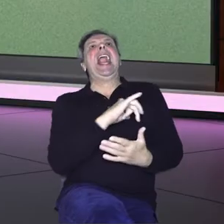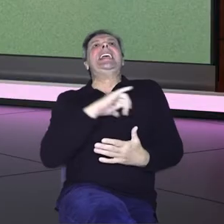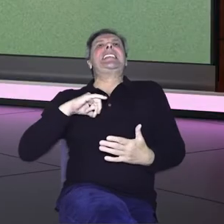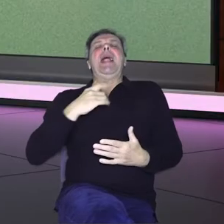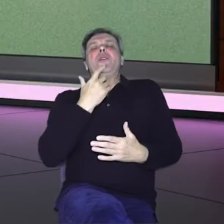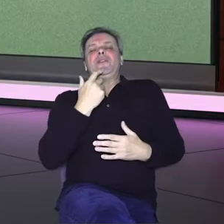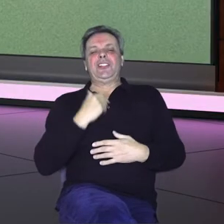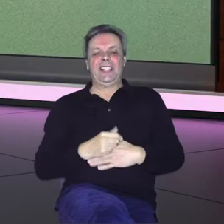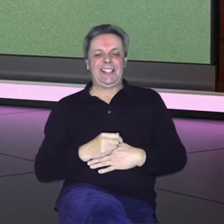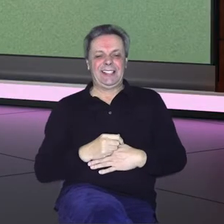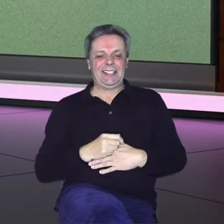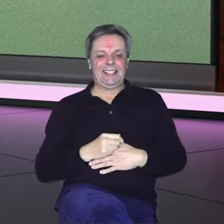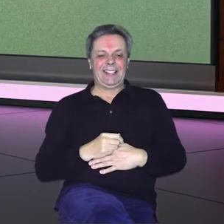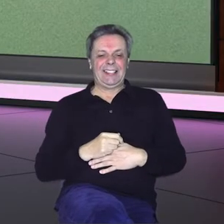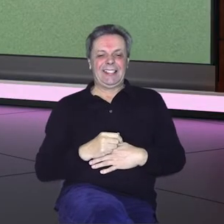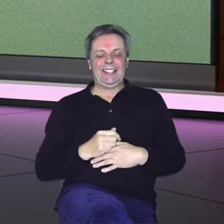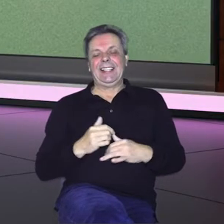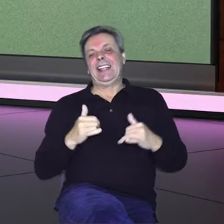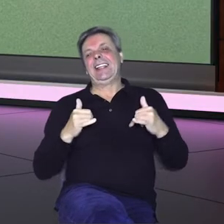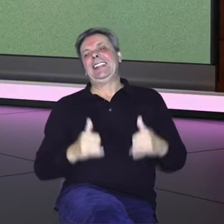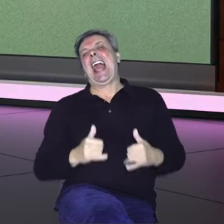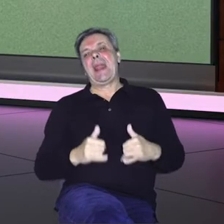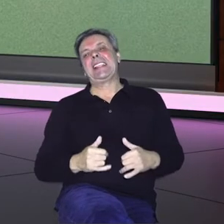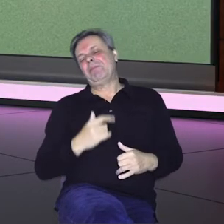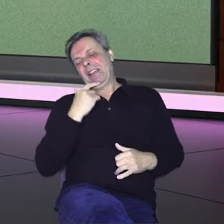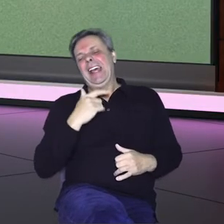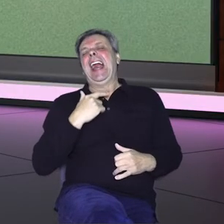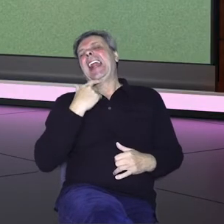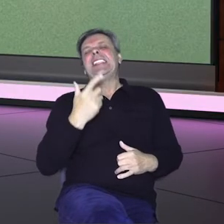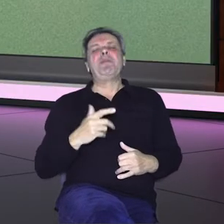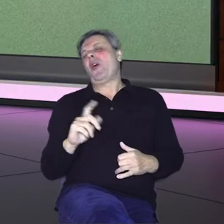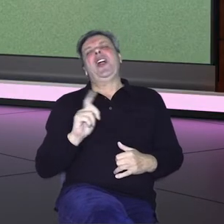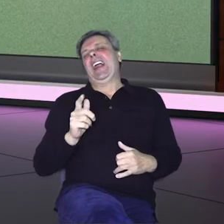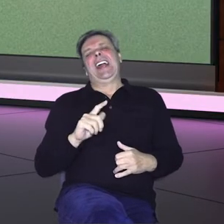svemu tome danas? Od 1 do 100 danas pa rećemo 78.